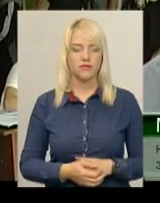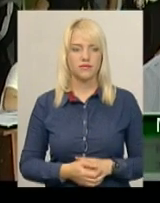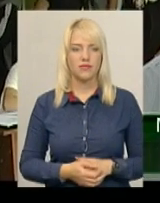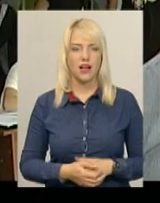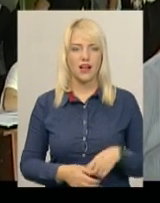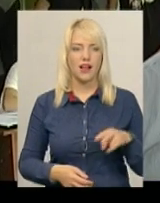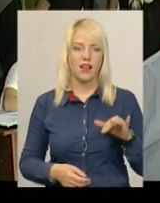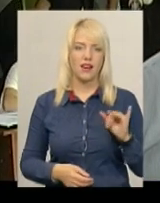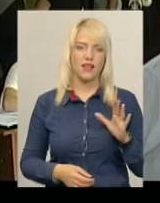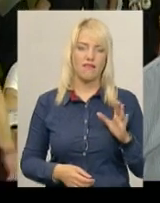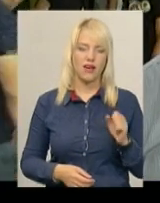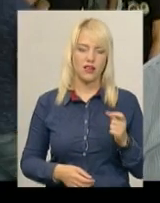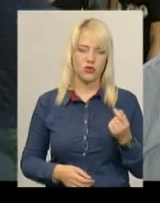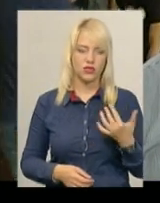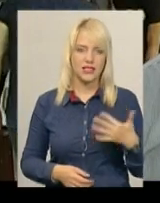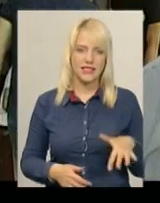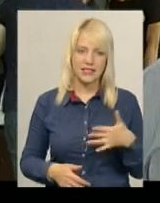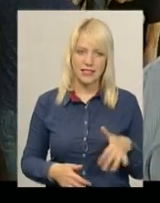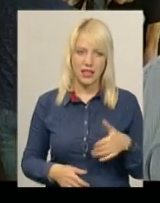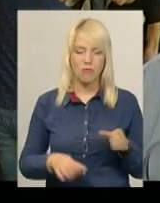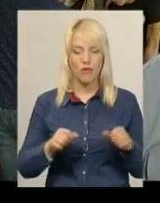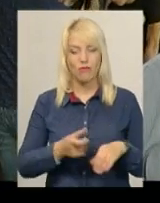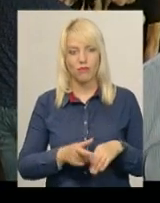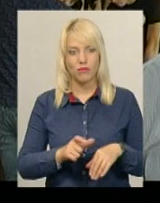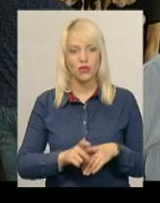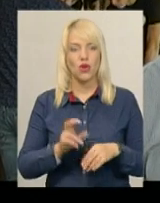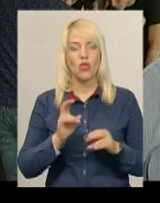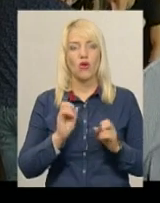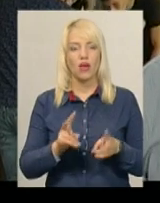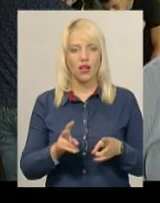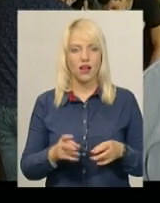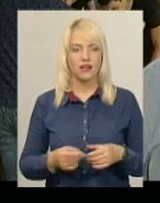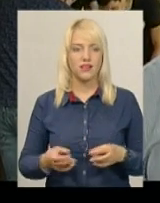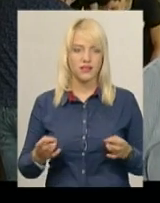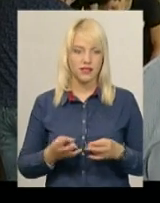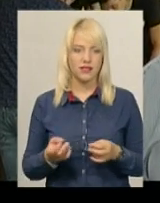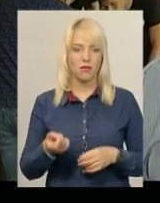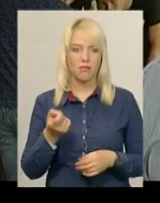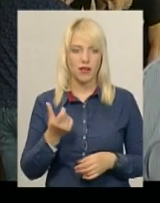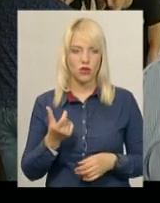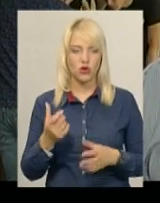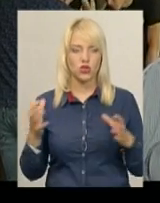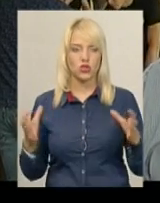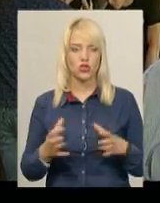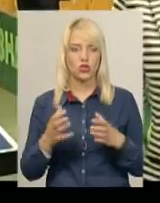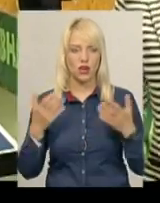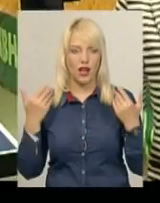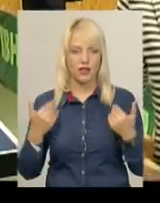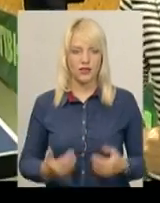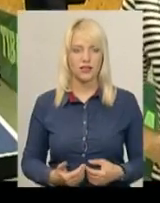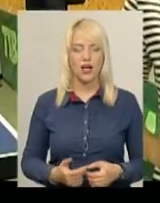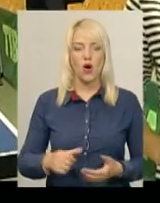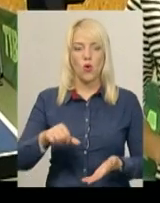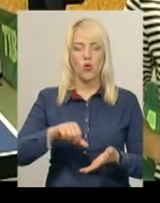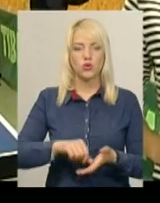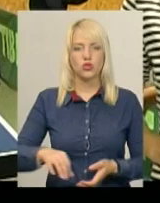ліва, а ліва трошки слабенька, але можна було більше, але треба трошки зігранити організм. Участь в